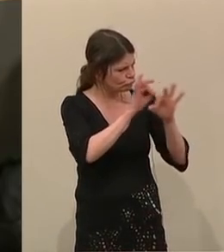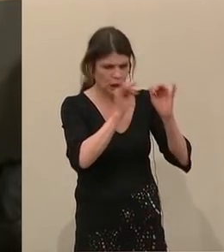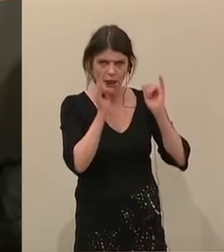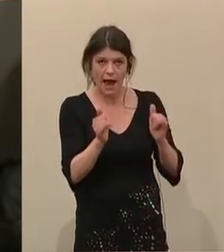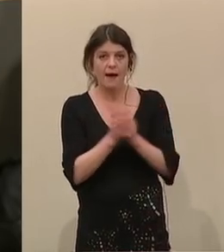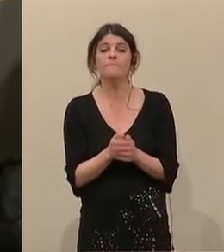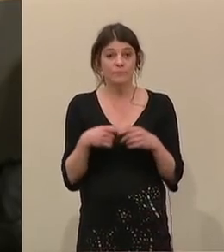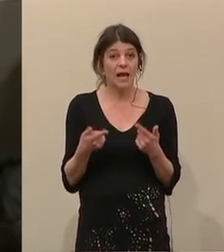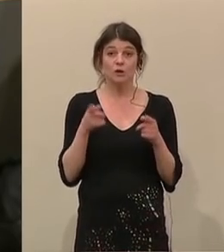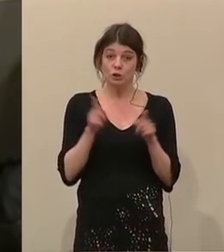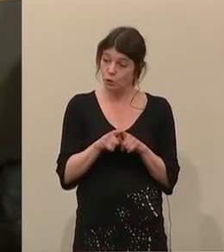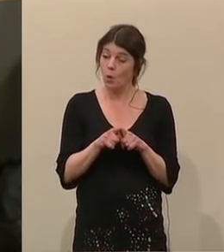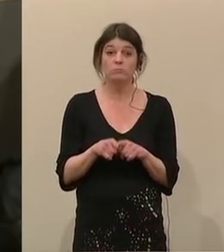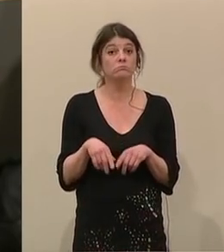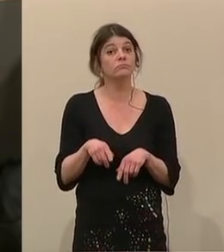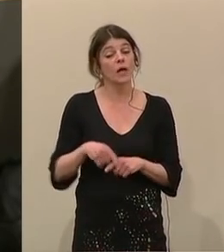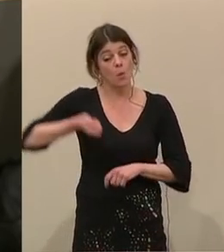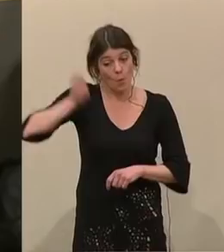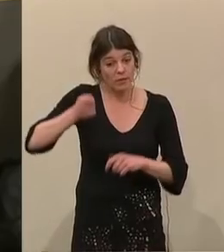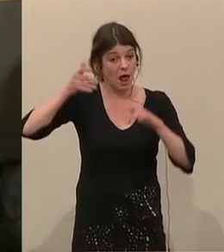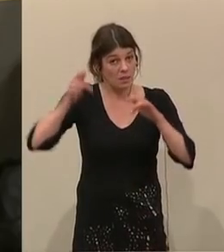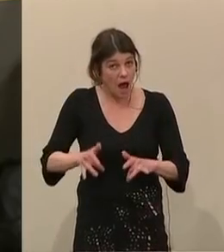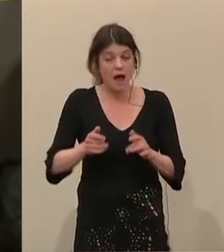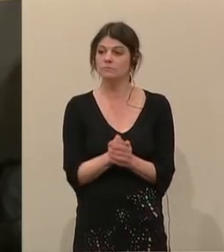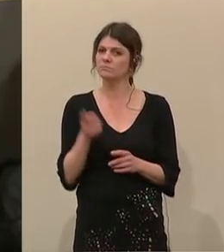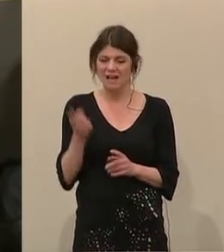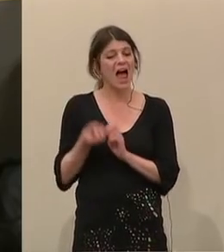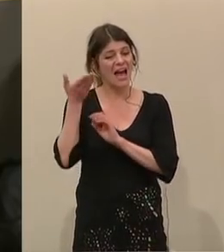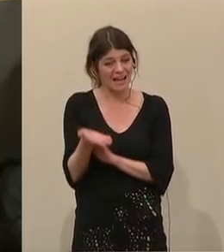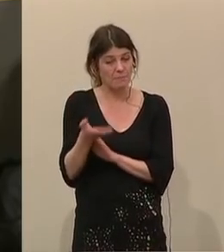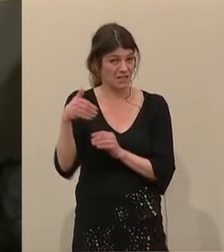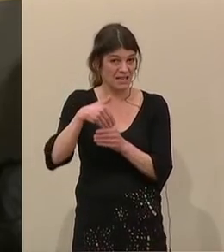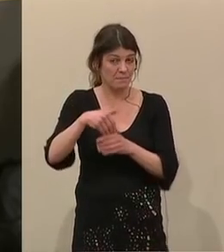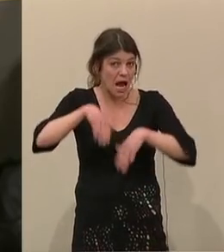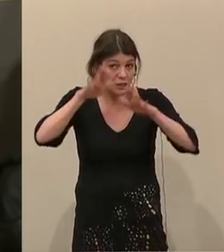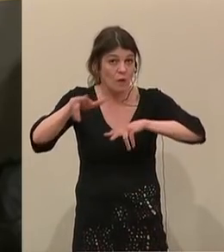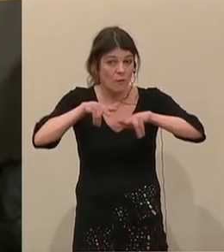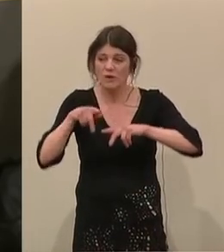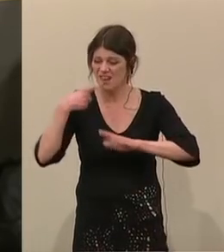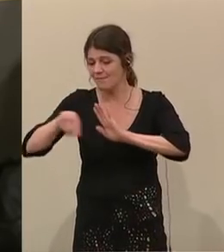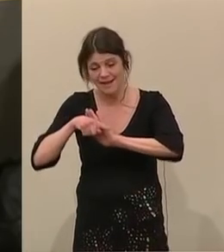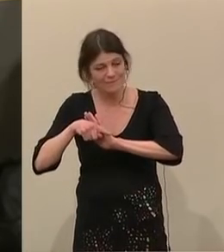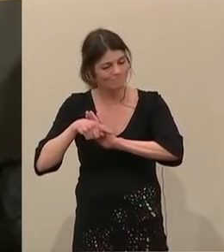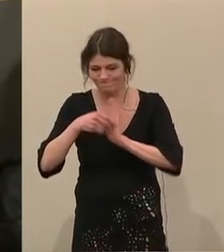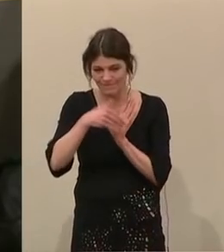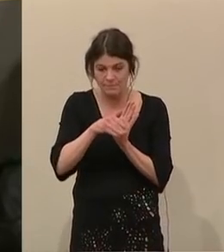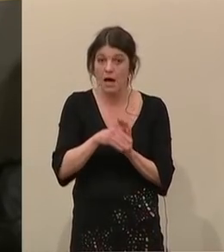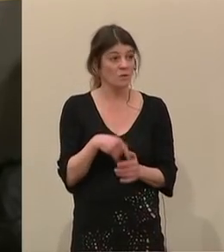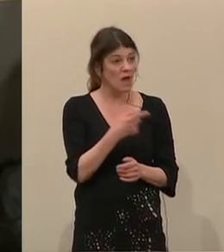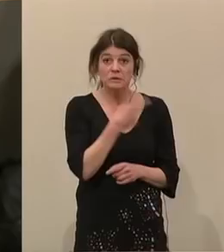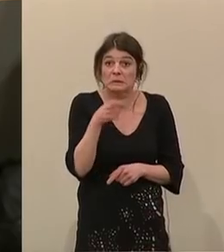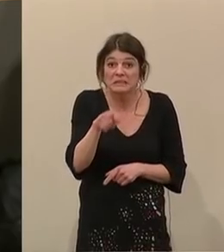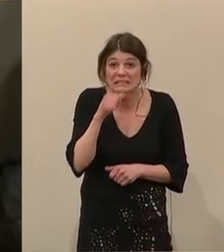wir ein rechtskräftiges Ergebnis haben in einem entsprechenden Asylverfahren, dass man das dann als das Gegenteil von